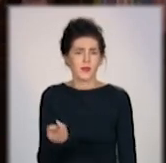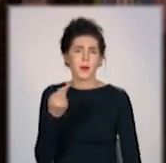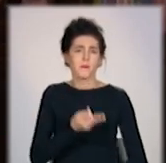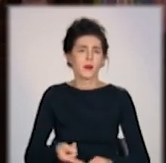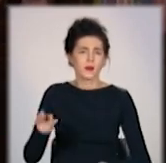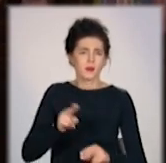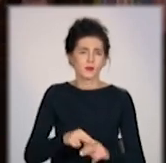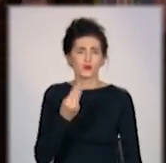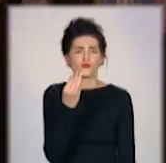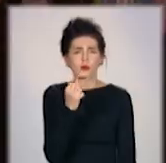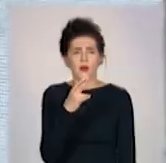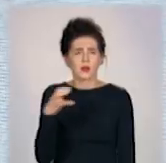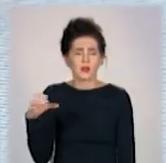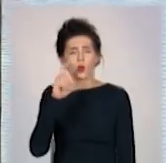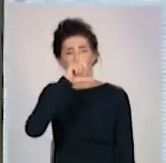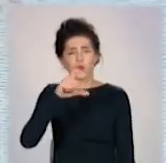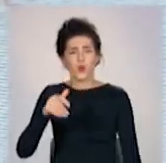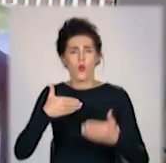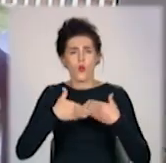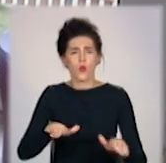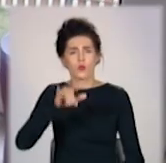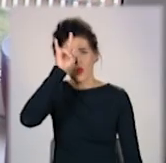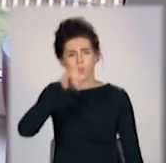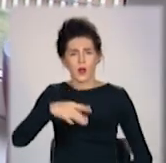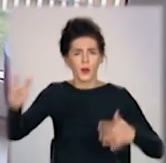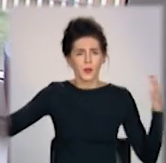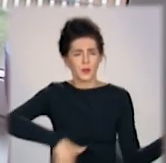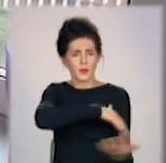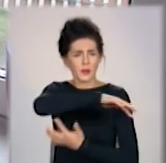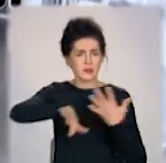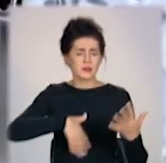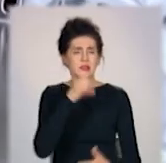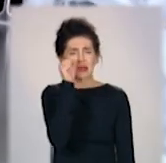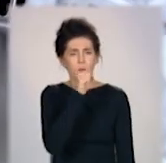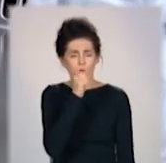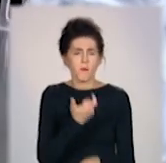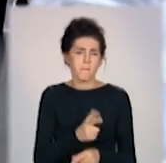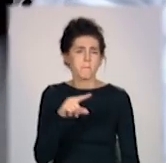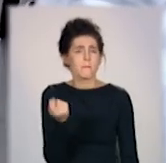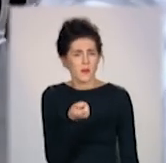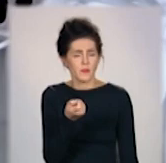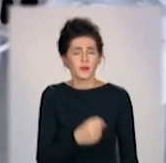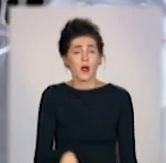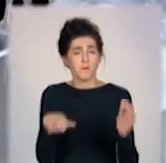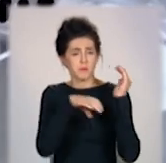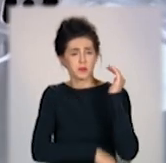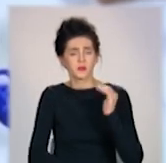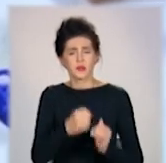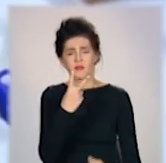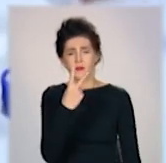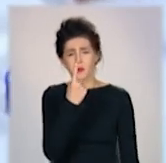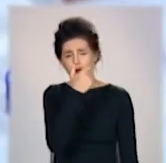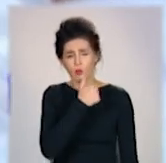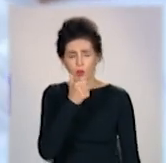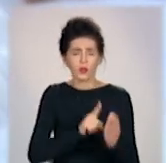Поскольку шансів, що люди відкроють вікна і почнуть проветрювати зимою, мало. До кінця 2021 року, початку